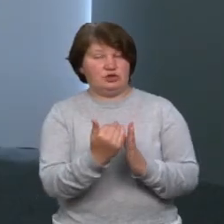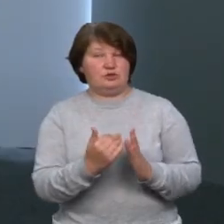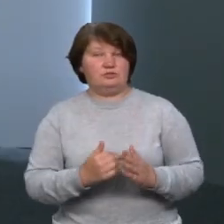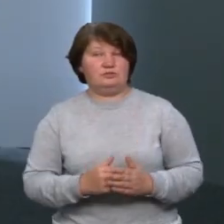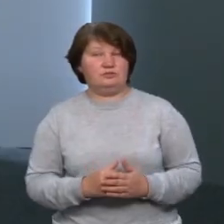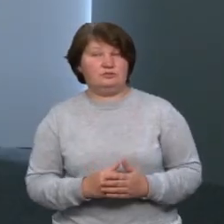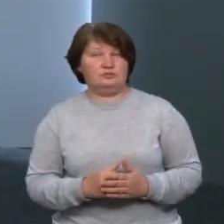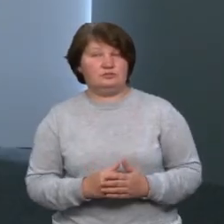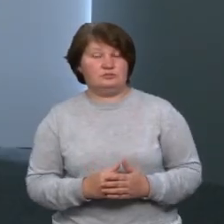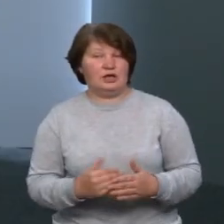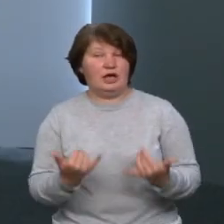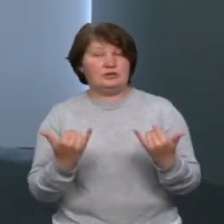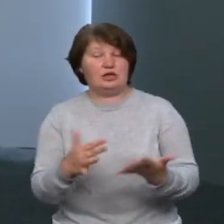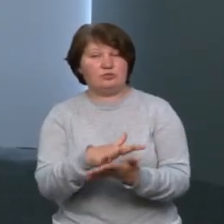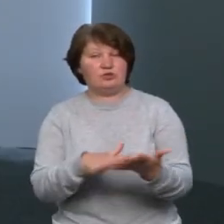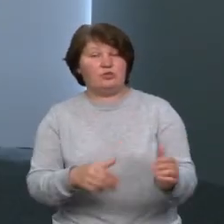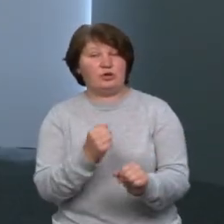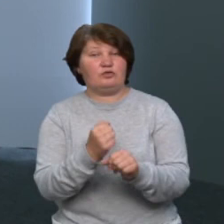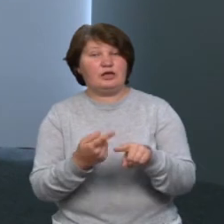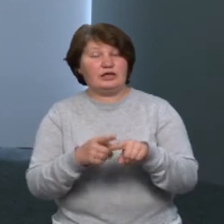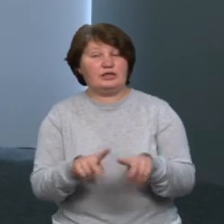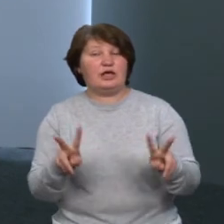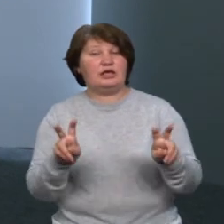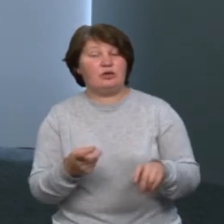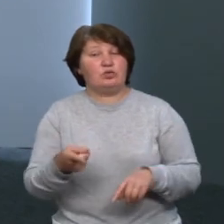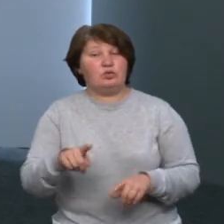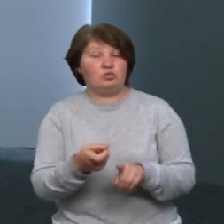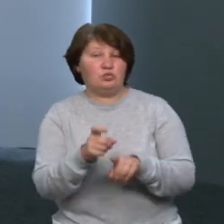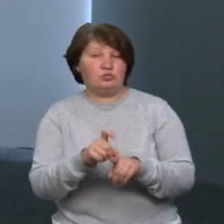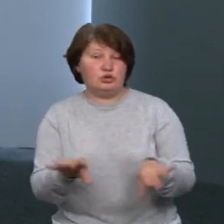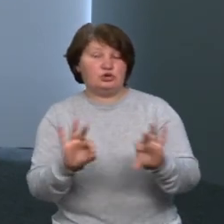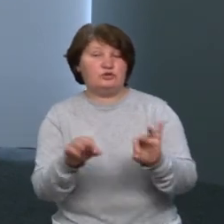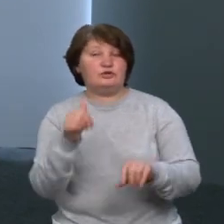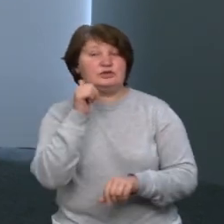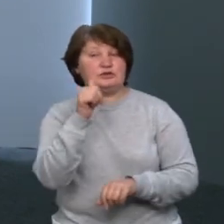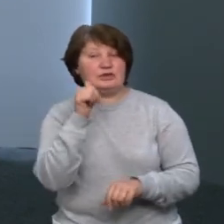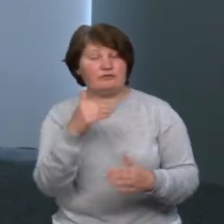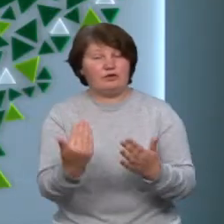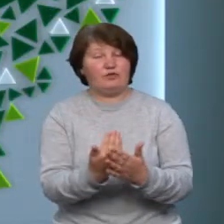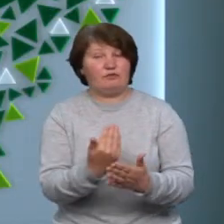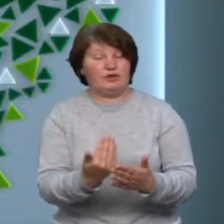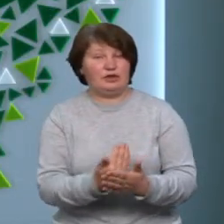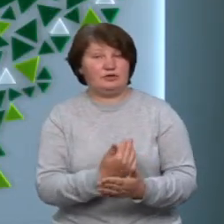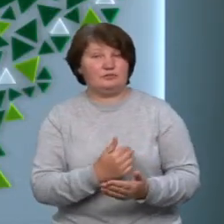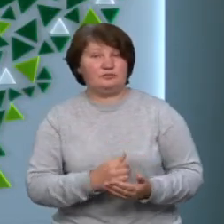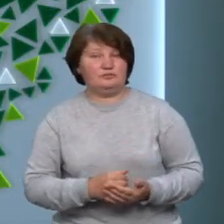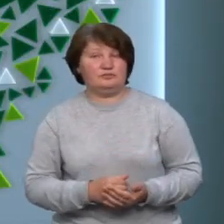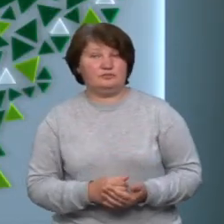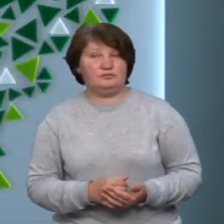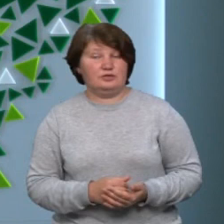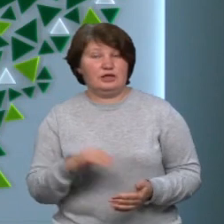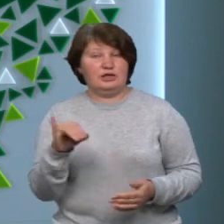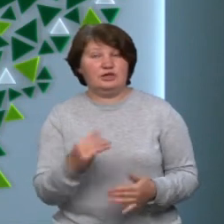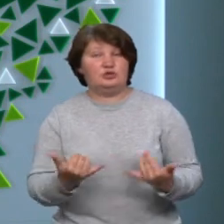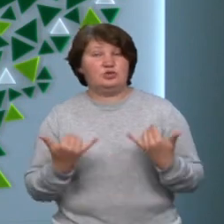Ми наразі продовжуємо працювати над цією темою, тому більше дивіться вже в завтрашніх випусках новин. Ну і